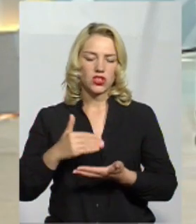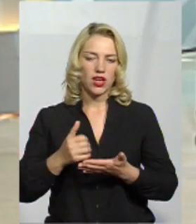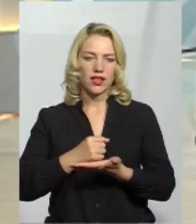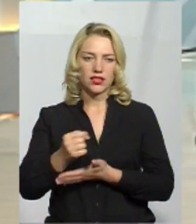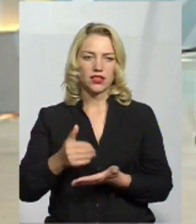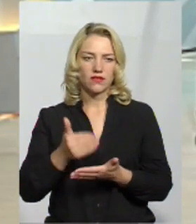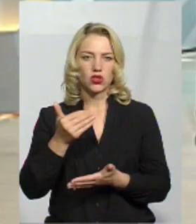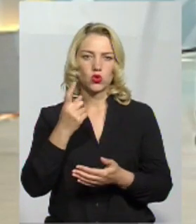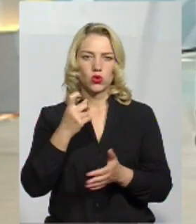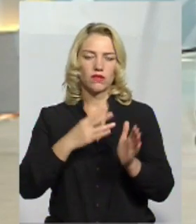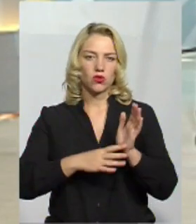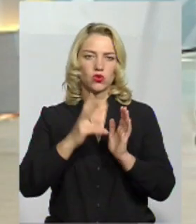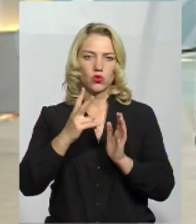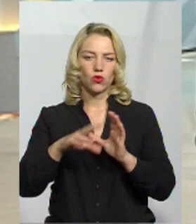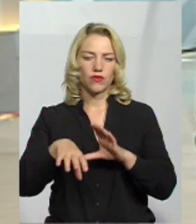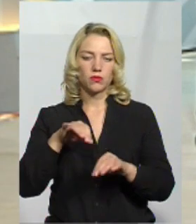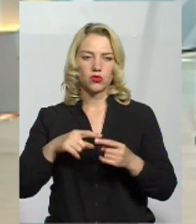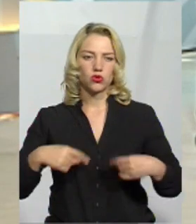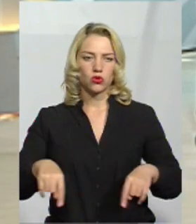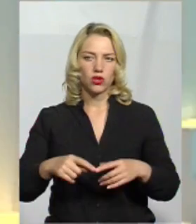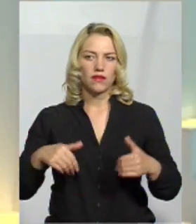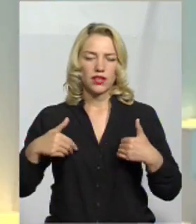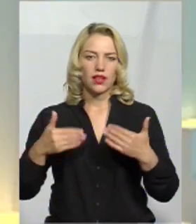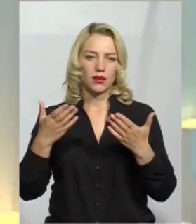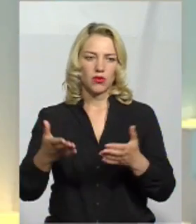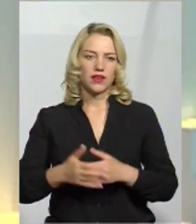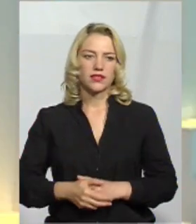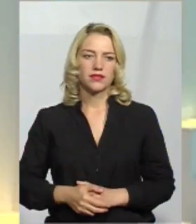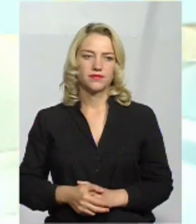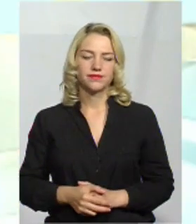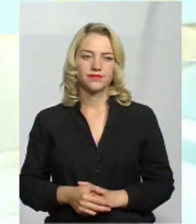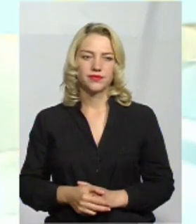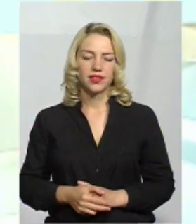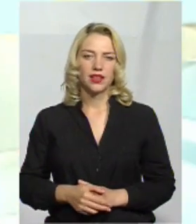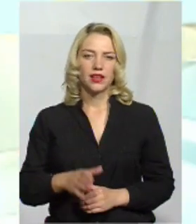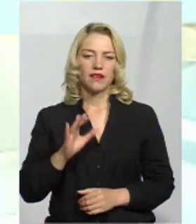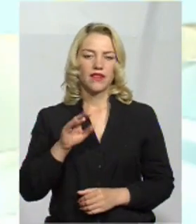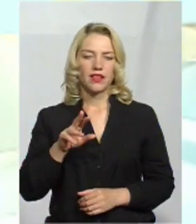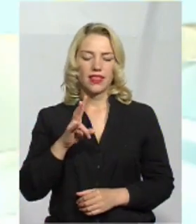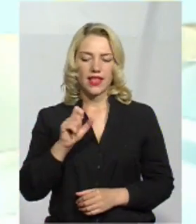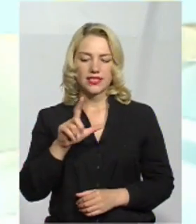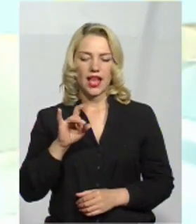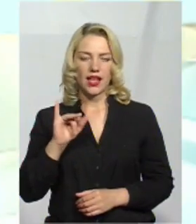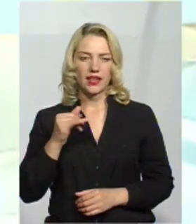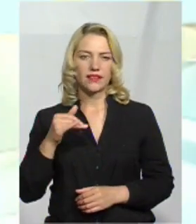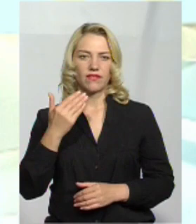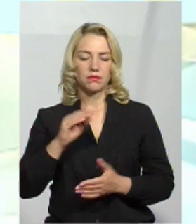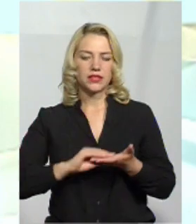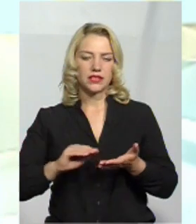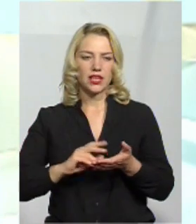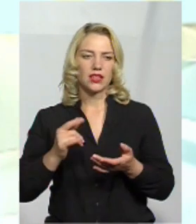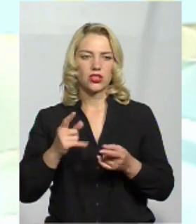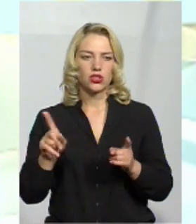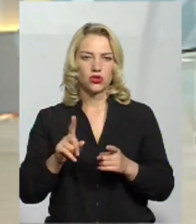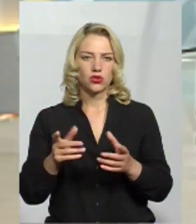192-го виборчого округу. Вітаю вас. Вітаю. Назарію, ви писали, заявили днями про